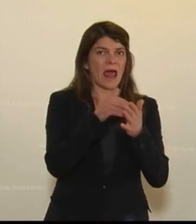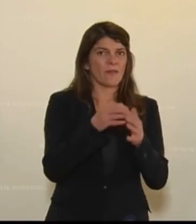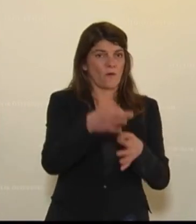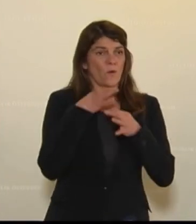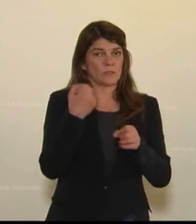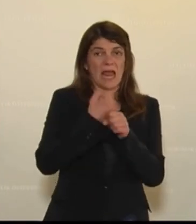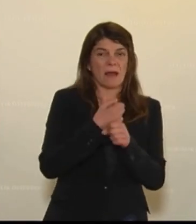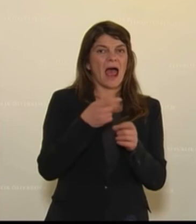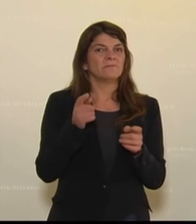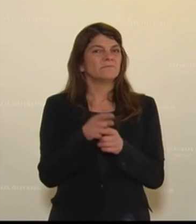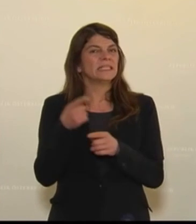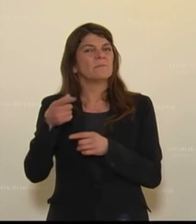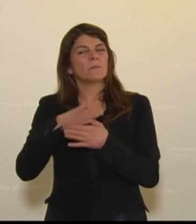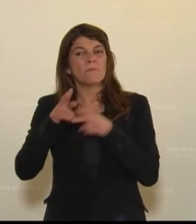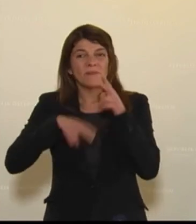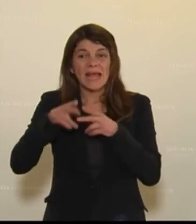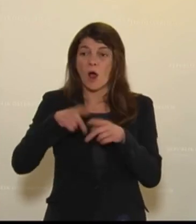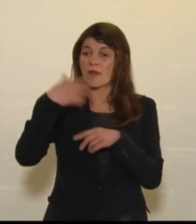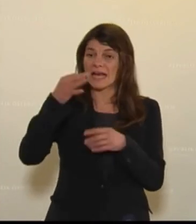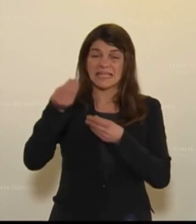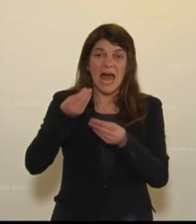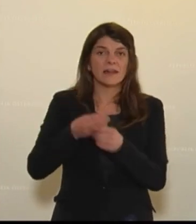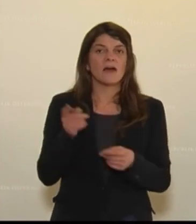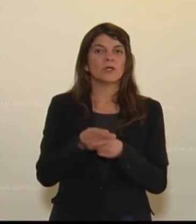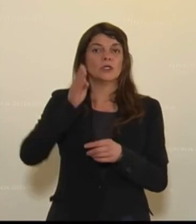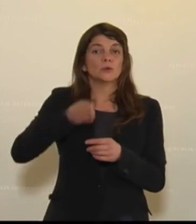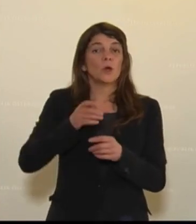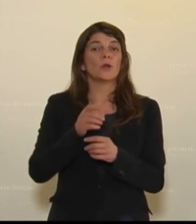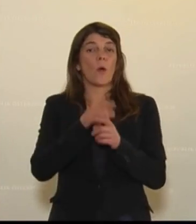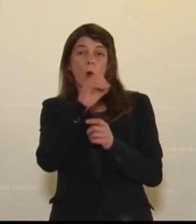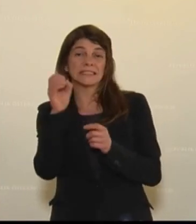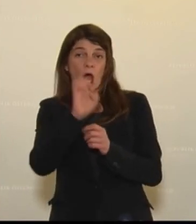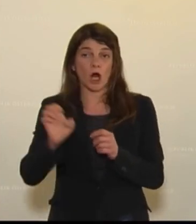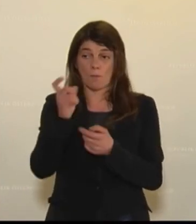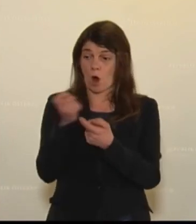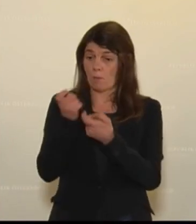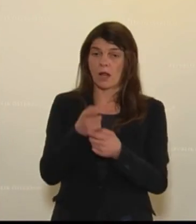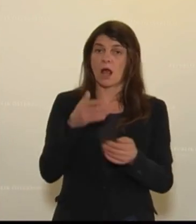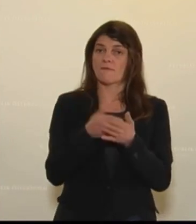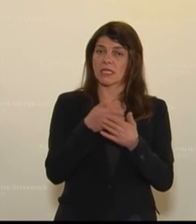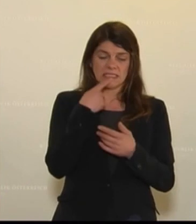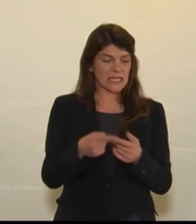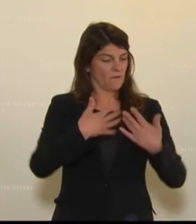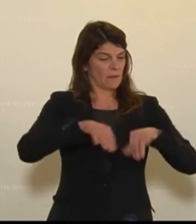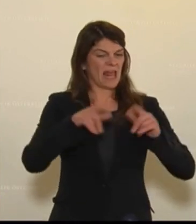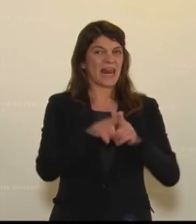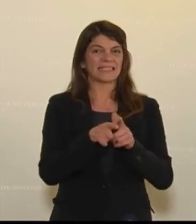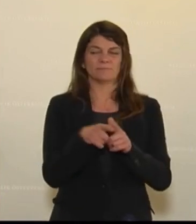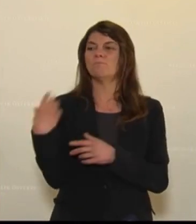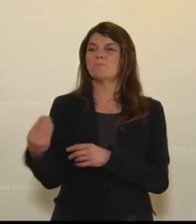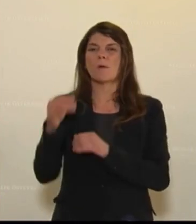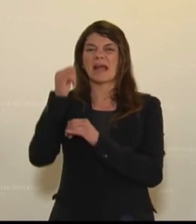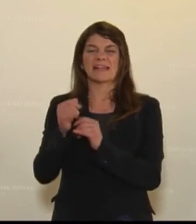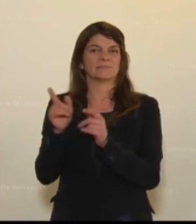arbeiten, in der Pflege und im Einzelhandel, die aus Ost und Südosteuropa kommen, weiterhin die Indexierung der Familienleistungen vor Augen